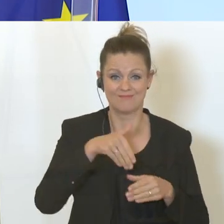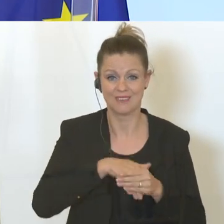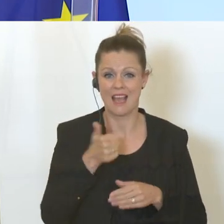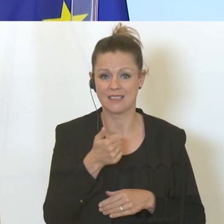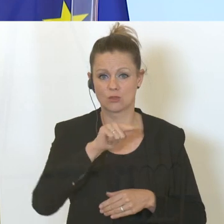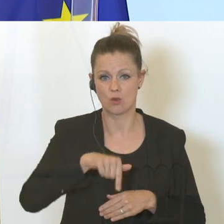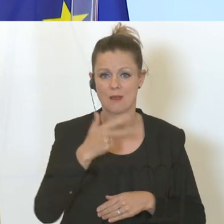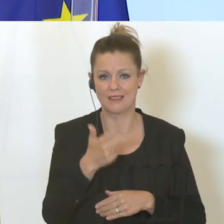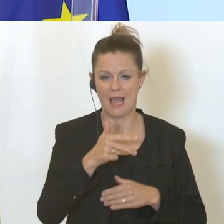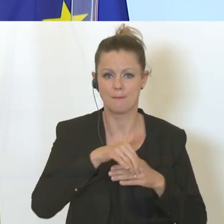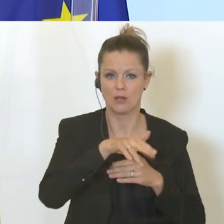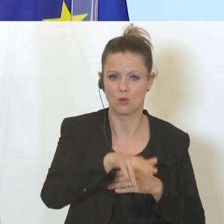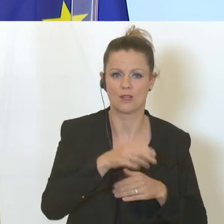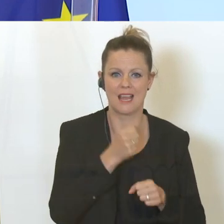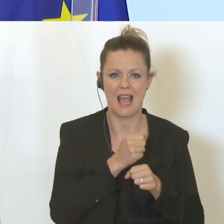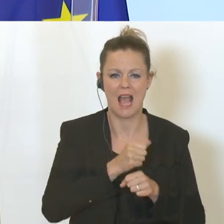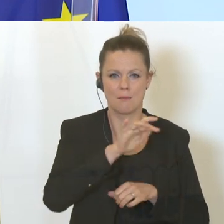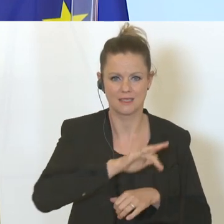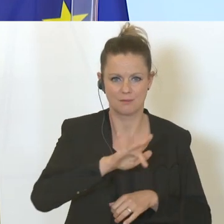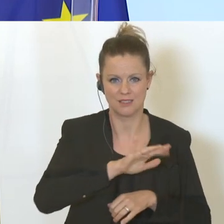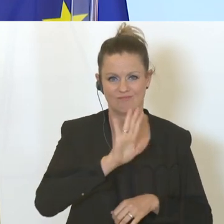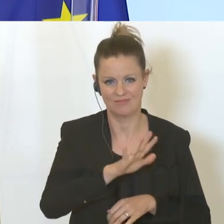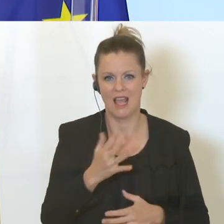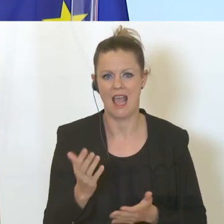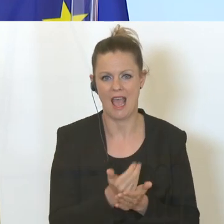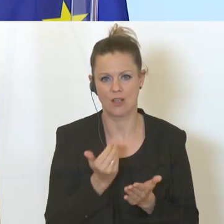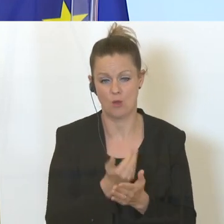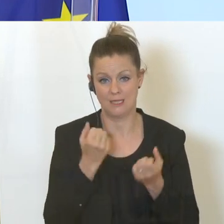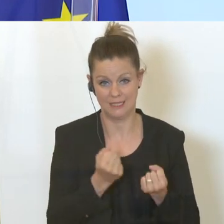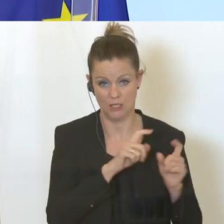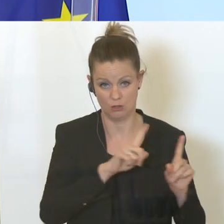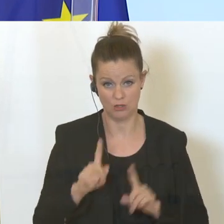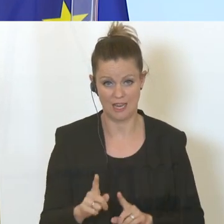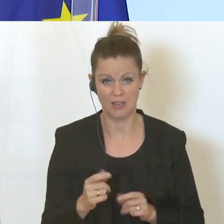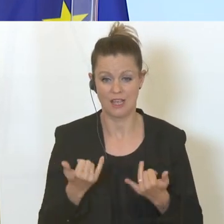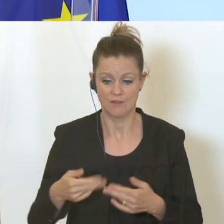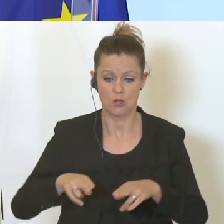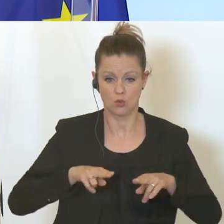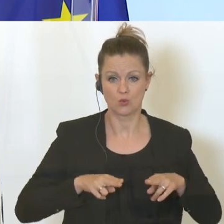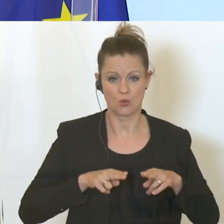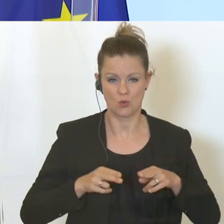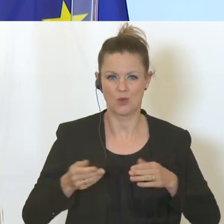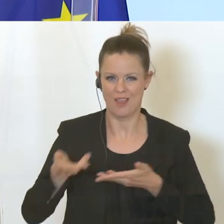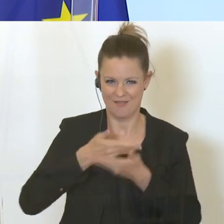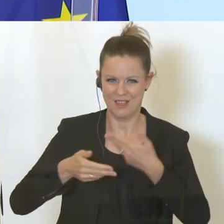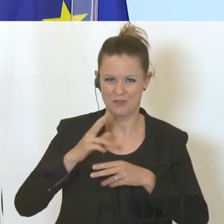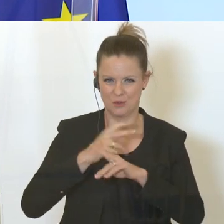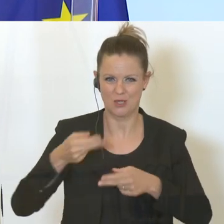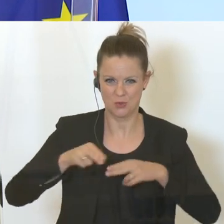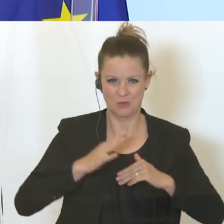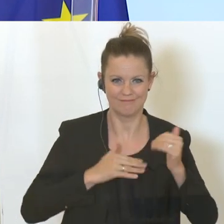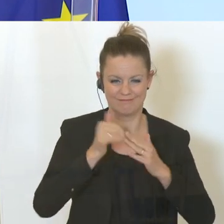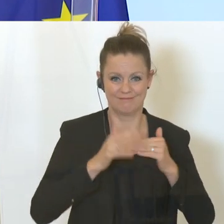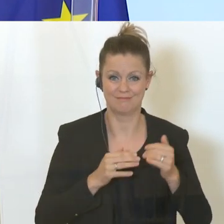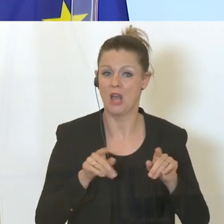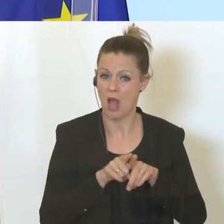Arbeitsplätze und Einkommen sichern konnten und durch das schrittweise Hochfahren jetzt wieder im Comeback von Österreich sehen wir auch, wie wichtig